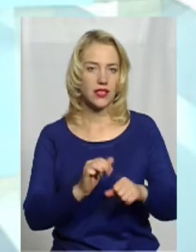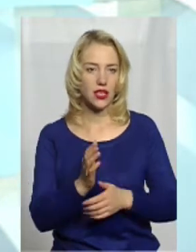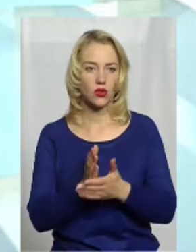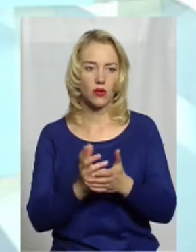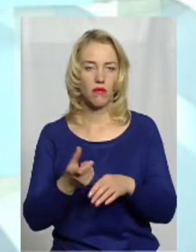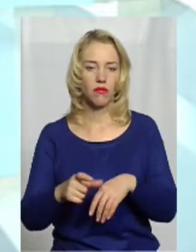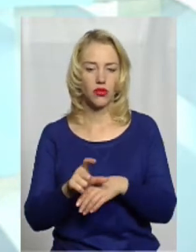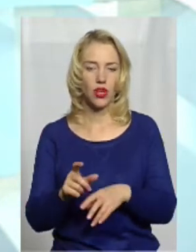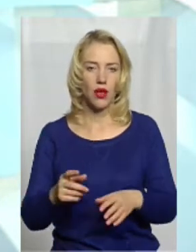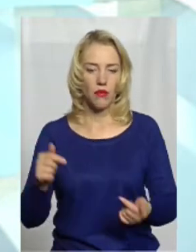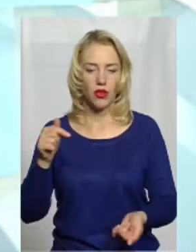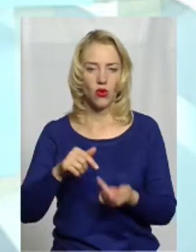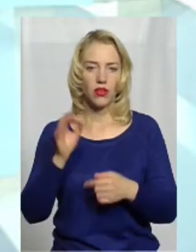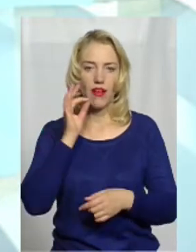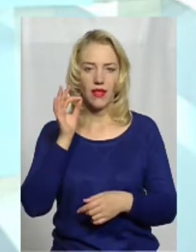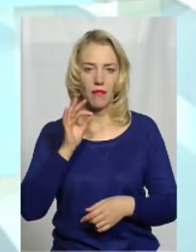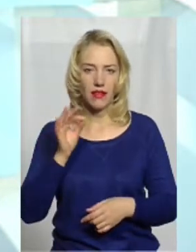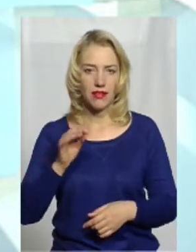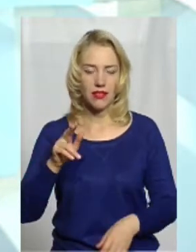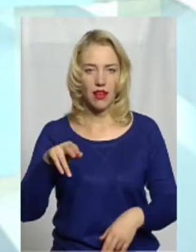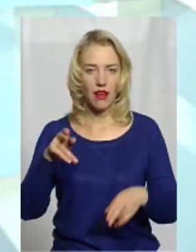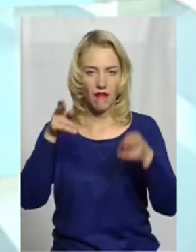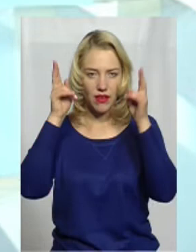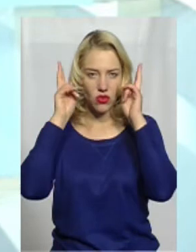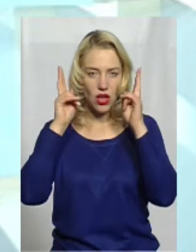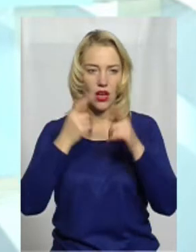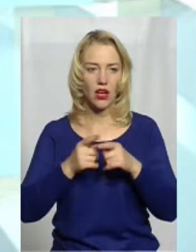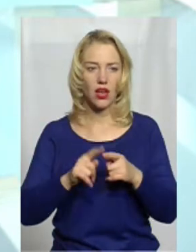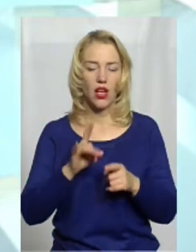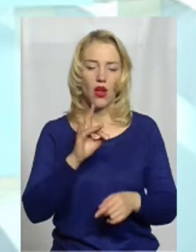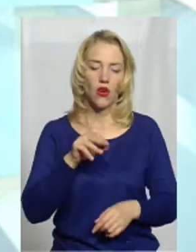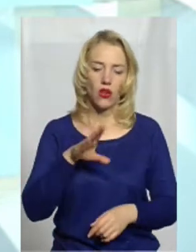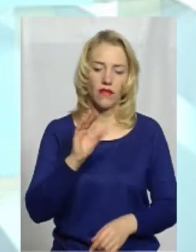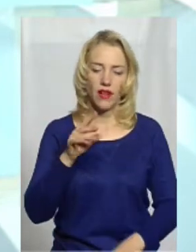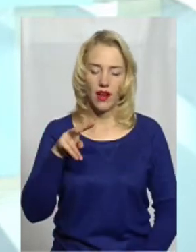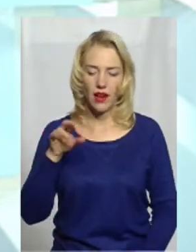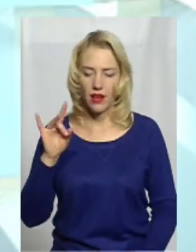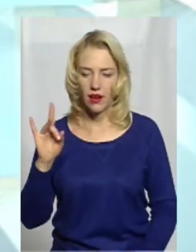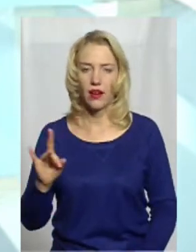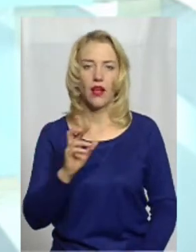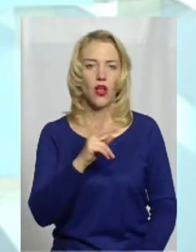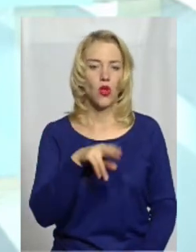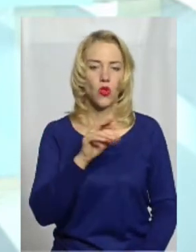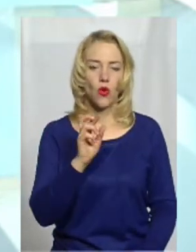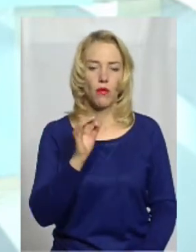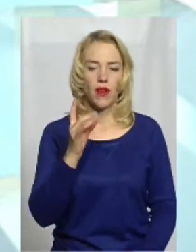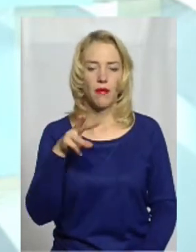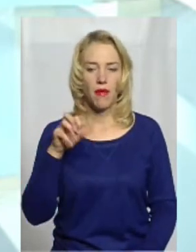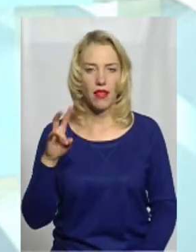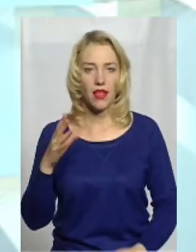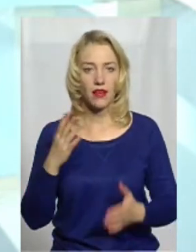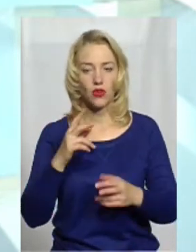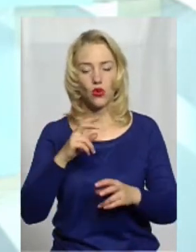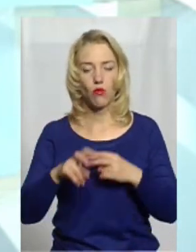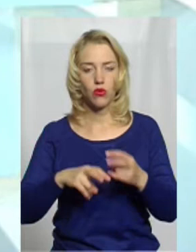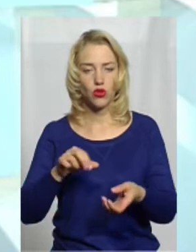підходить німецька вівчарка або бульгійська вівчарка Малінуа або Ротвеллер де Бербан. Якщо це пошук наркотичних речовин